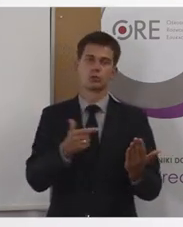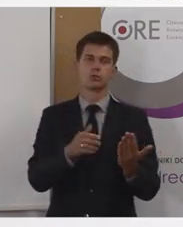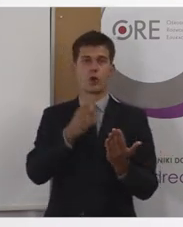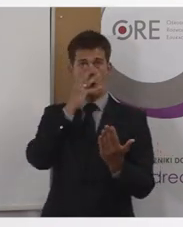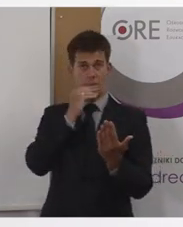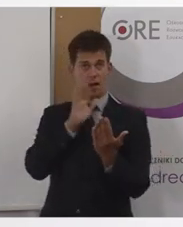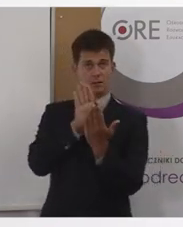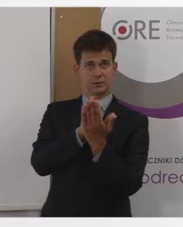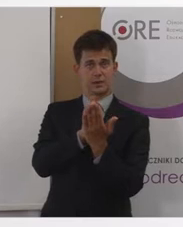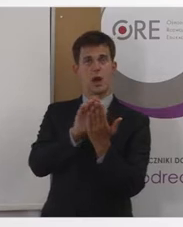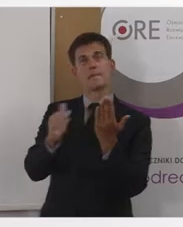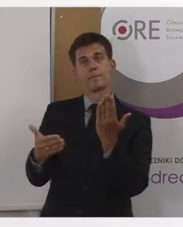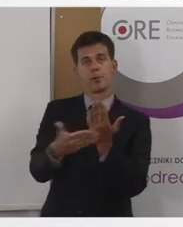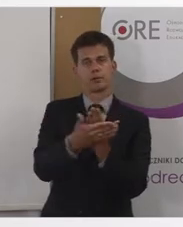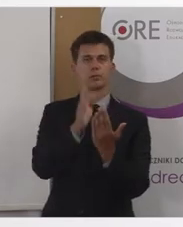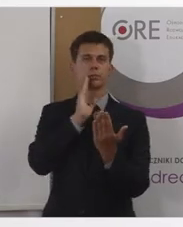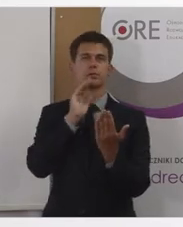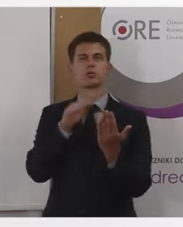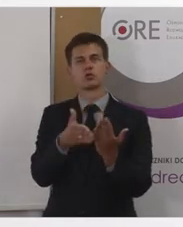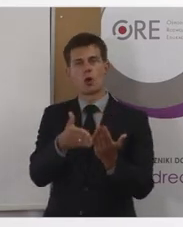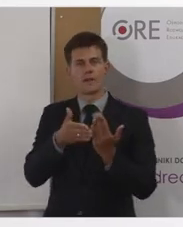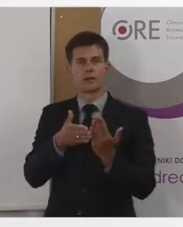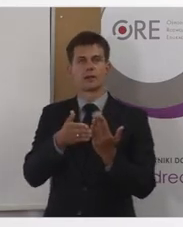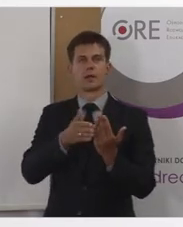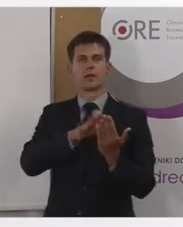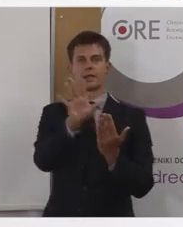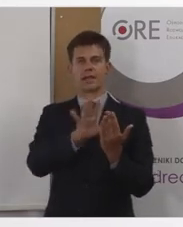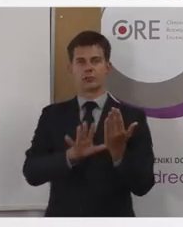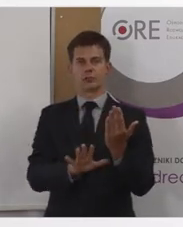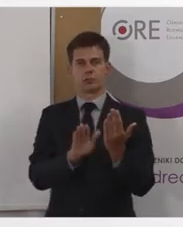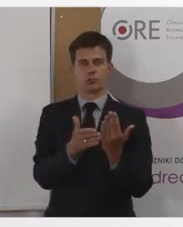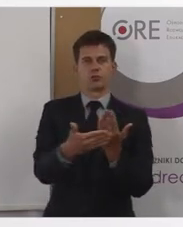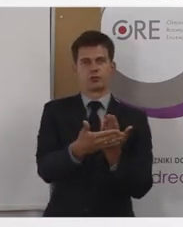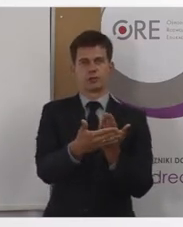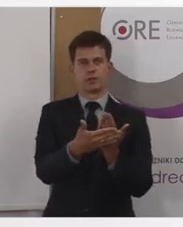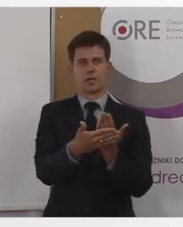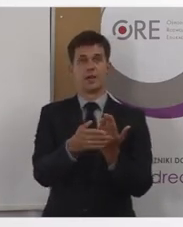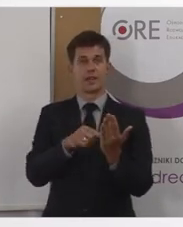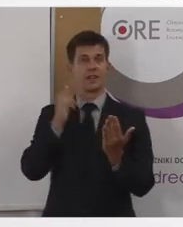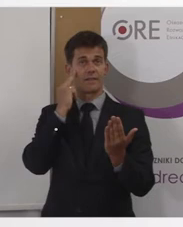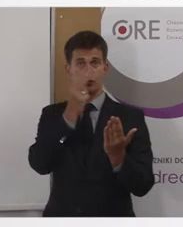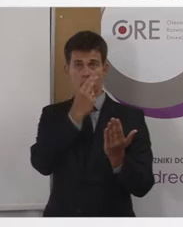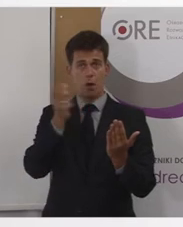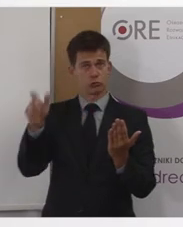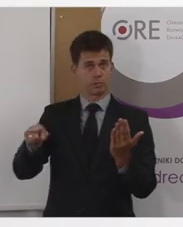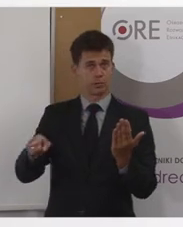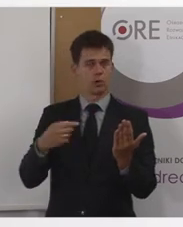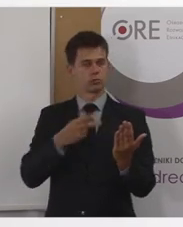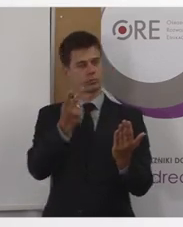przeczyta po prostu grafika i tyle. Albo nic nie przeczyta. I w tym momencie taka treść,